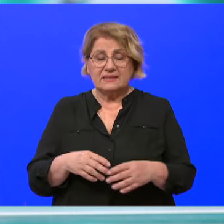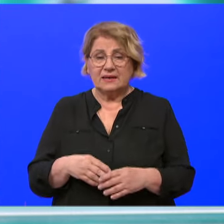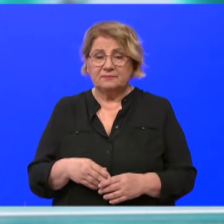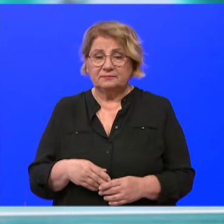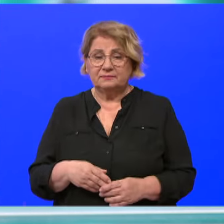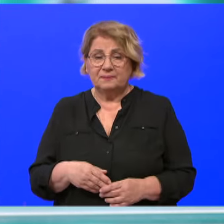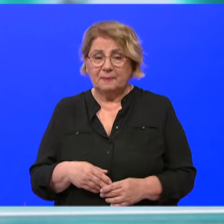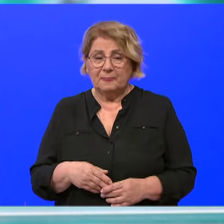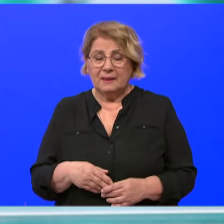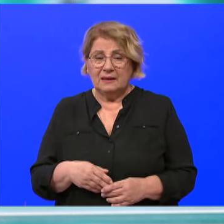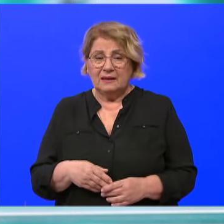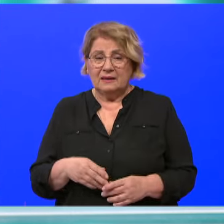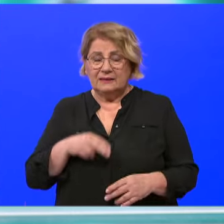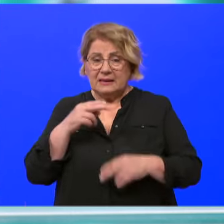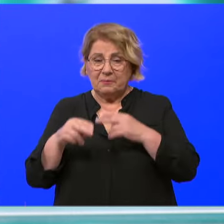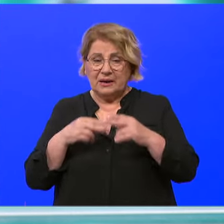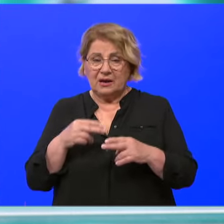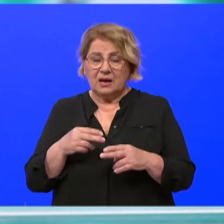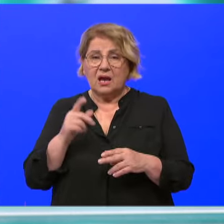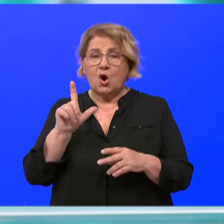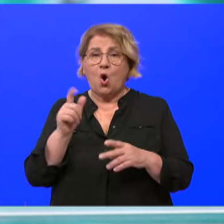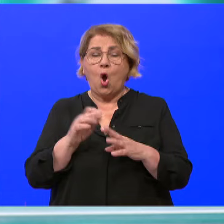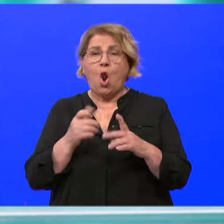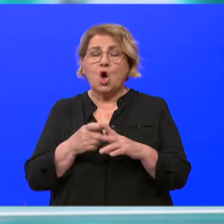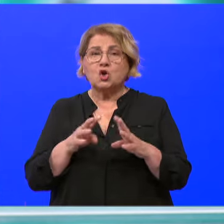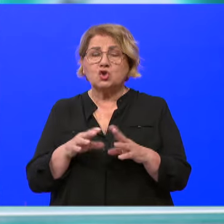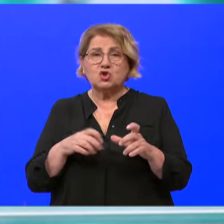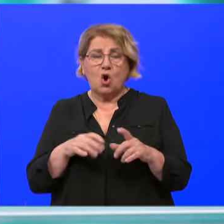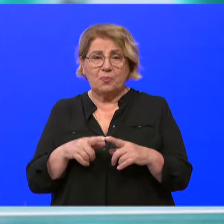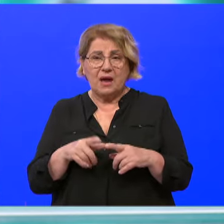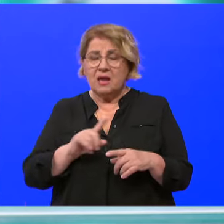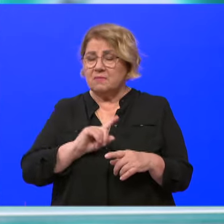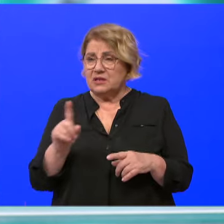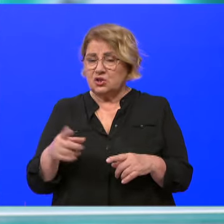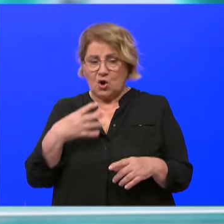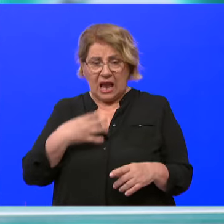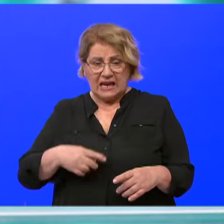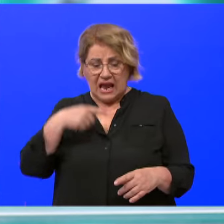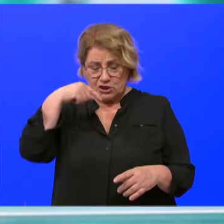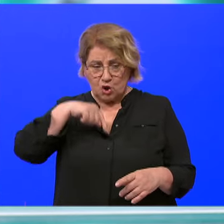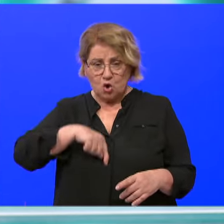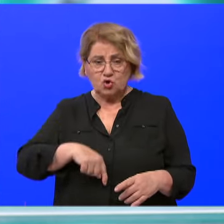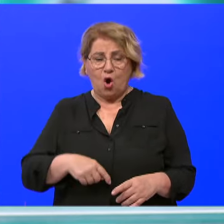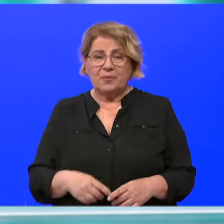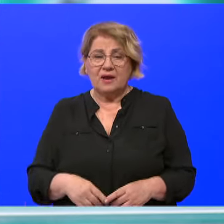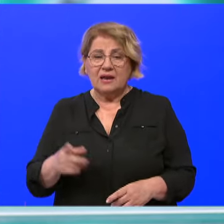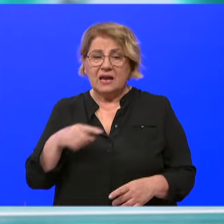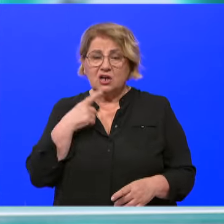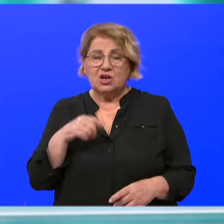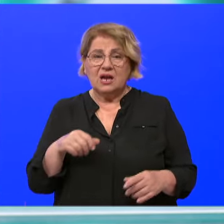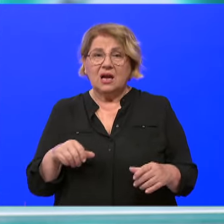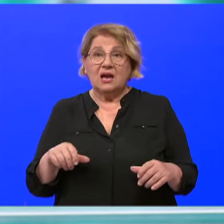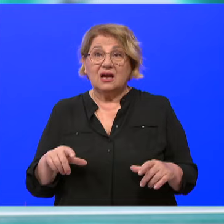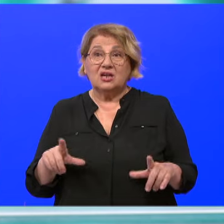preglede kolonoskopije i tako, jer toga je jako puno. Svi kažu, živite u